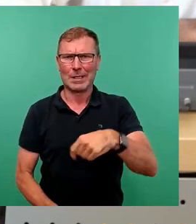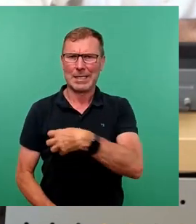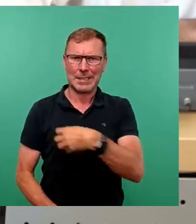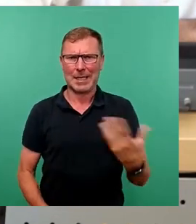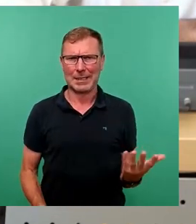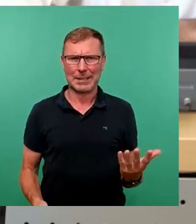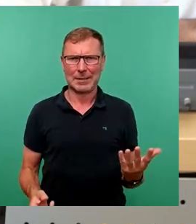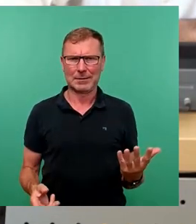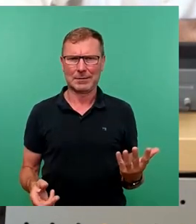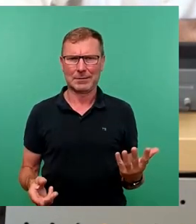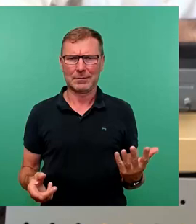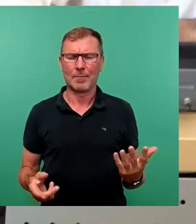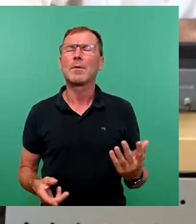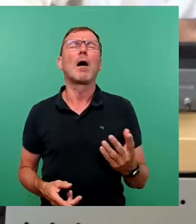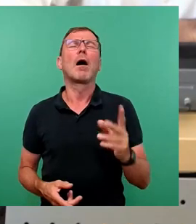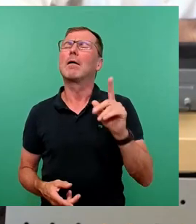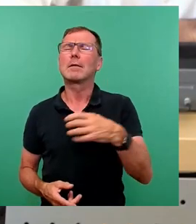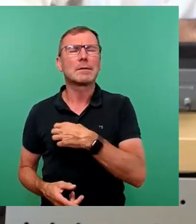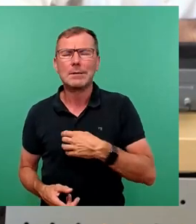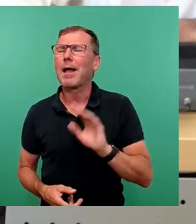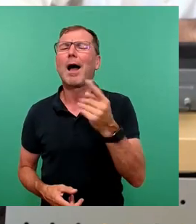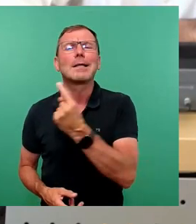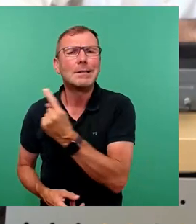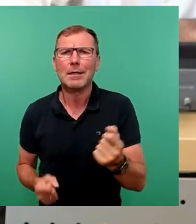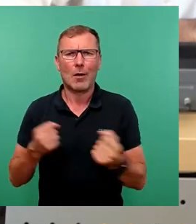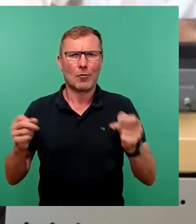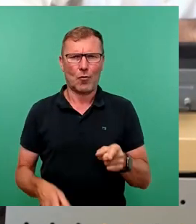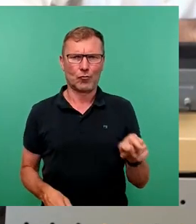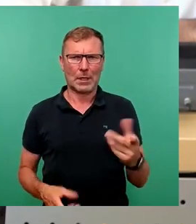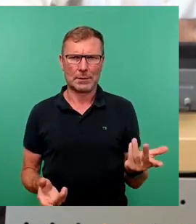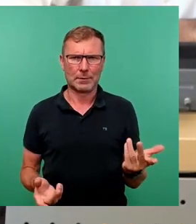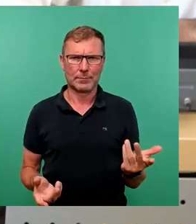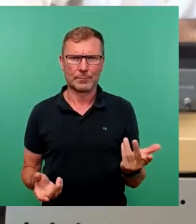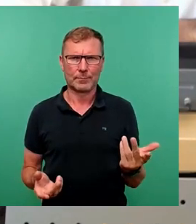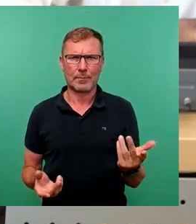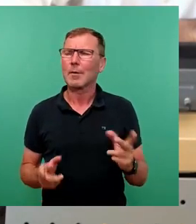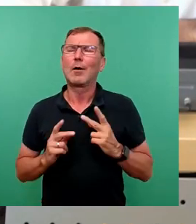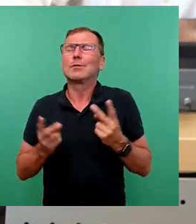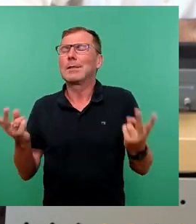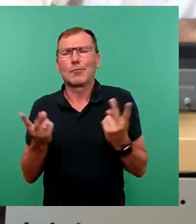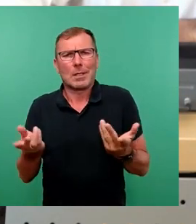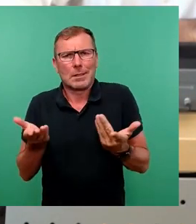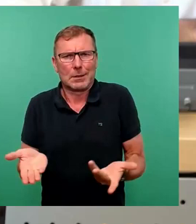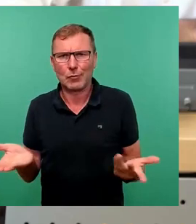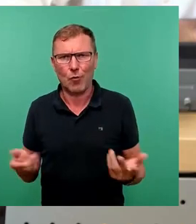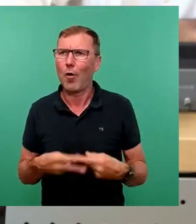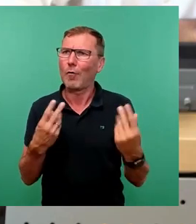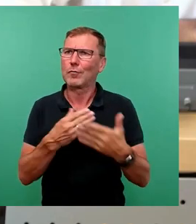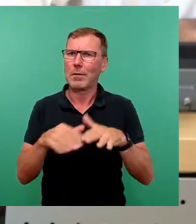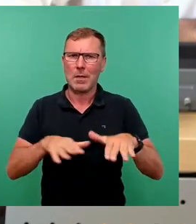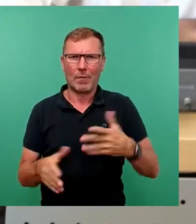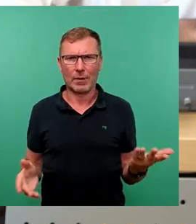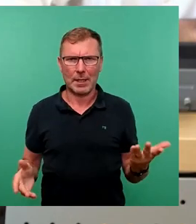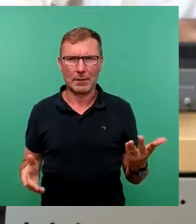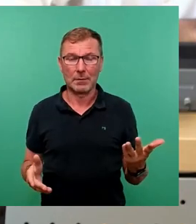der jeder Großstadt im Grunde genommen. Und in Dresden auch. Ganz selbstverständlich. Und wir haben